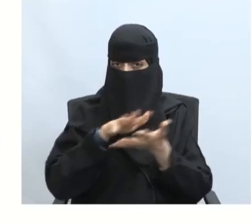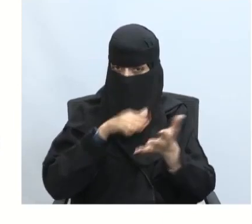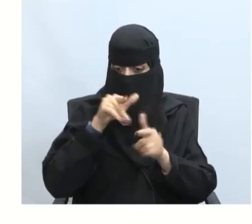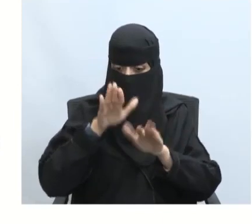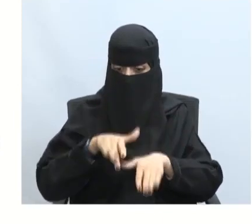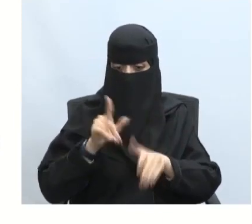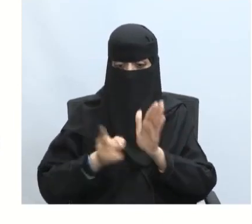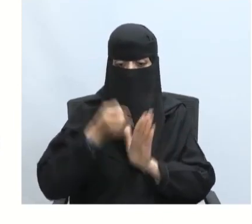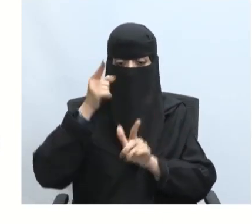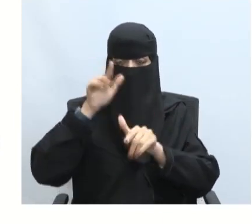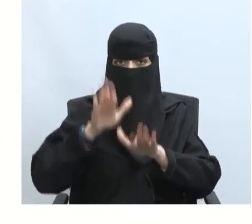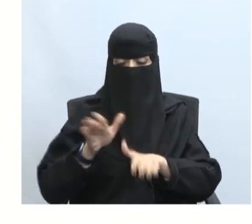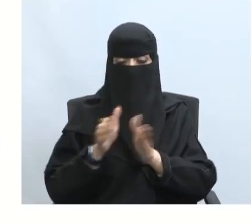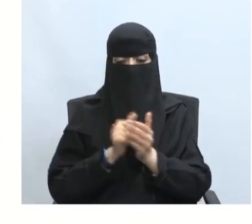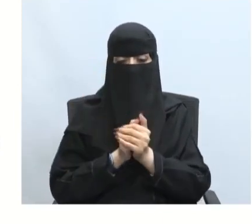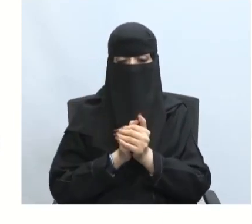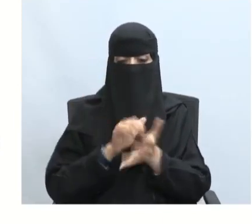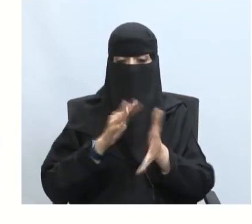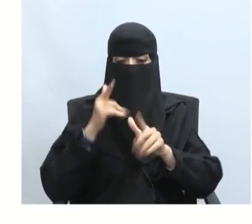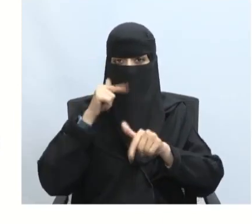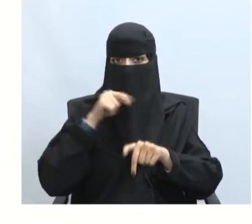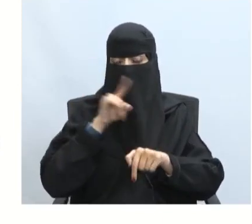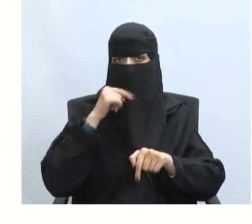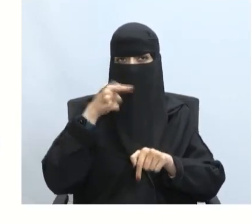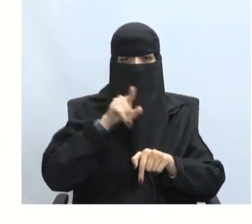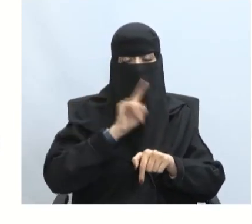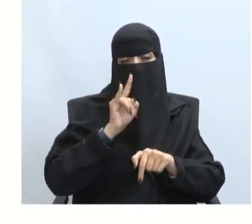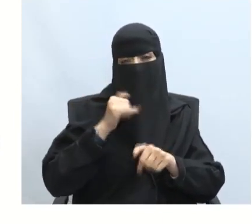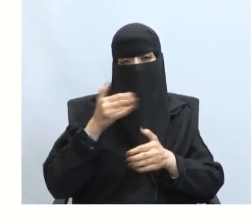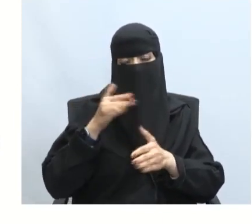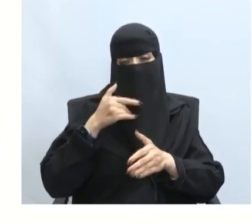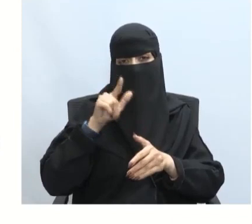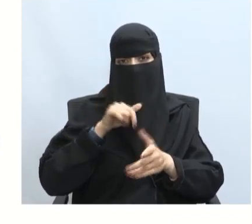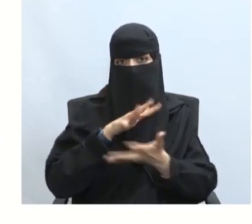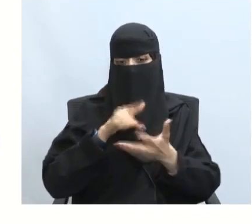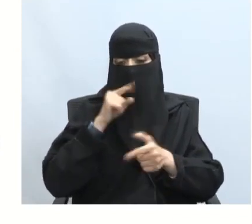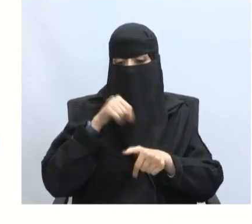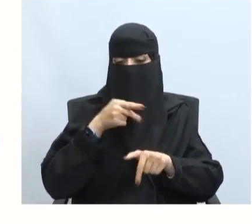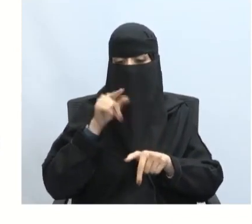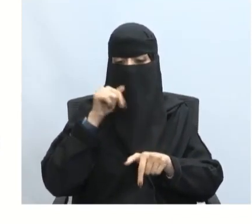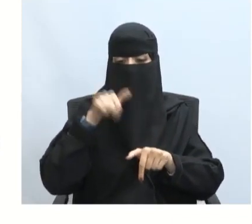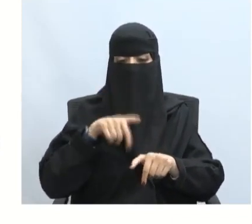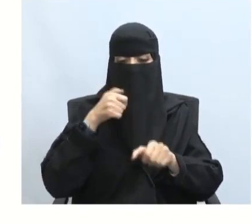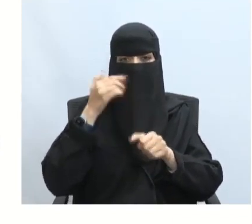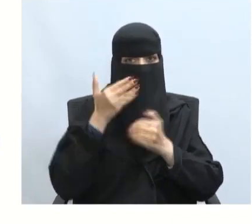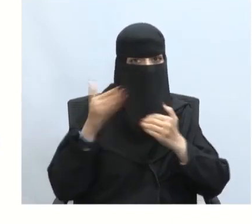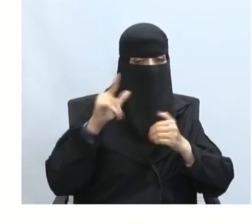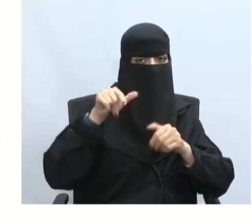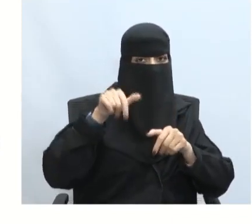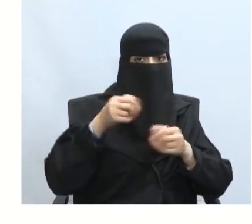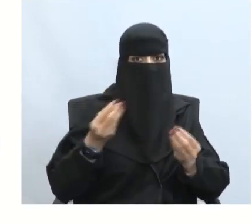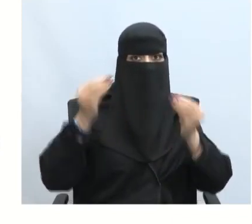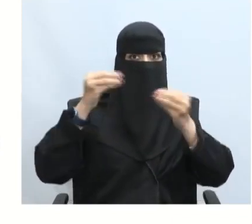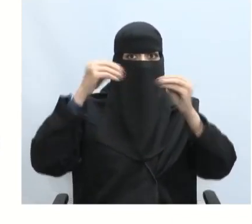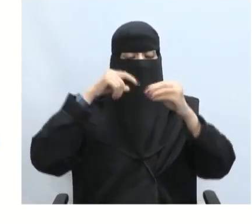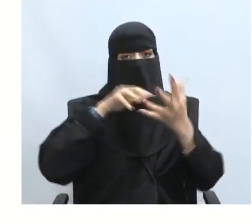موجودة في المجتمع الاعتراف بالأزمة يعد أول مرحلة من مراحل علاجها بينما